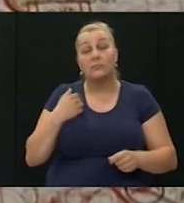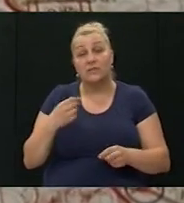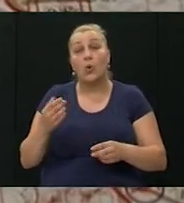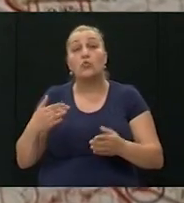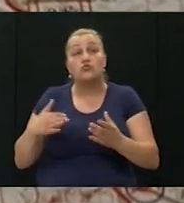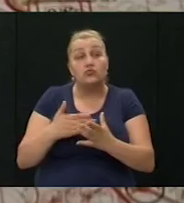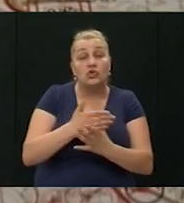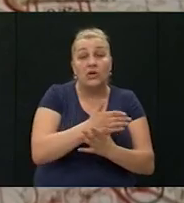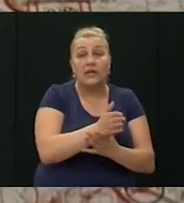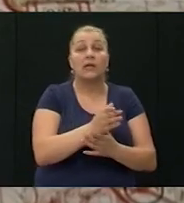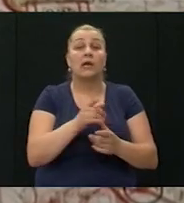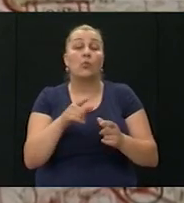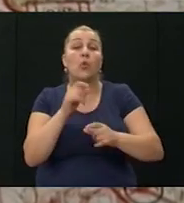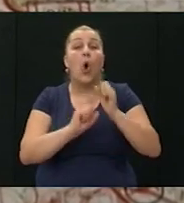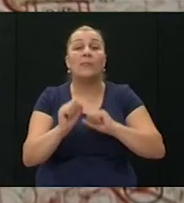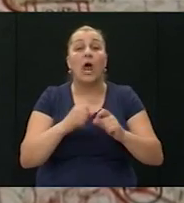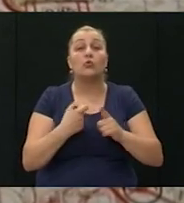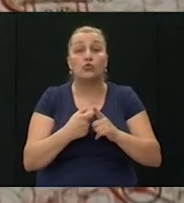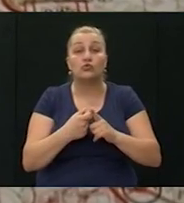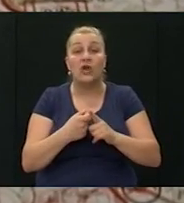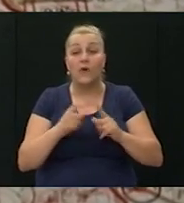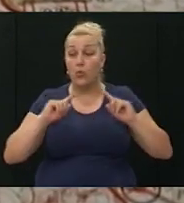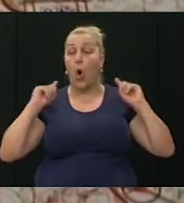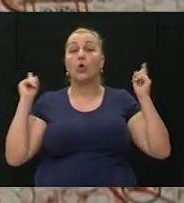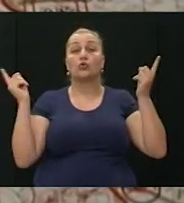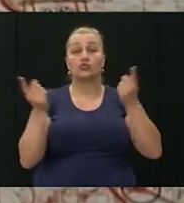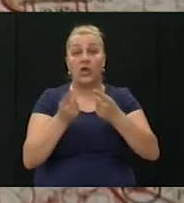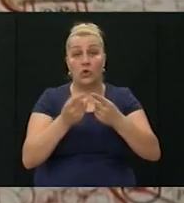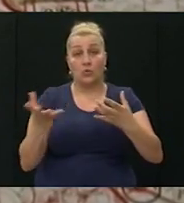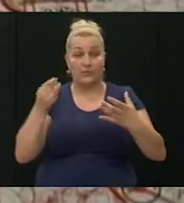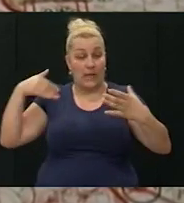u obranu Kruševa u okruženje. u tom okruženju smo bili